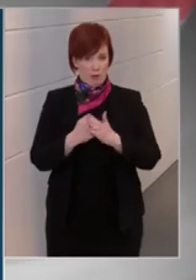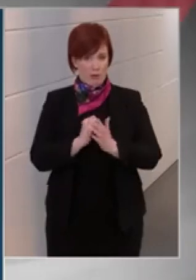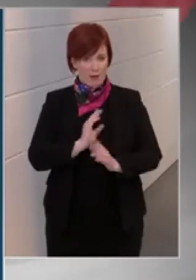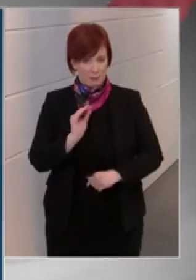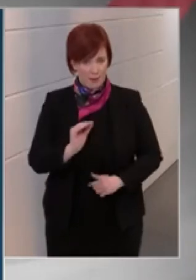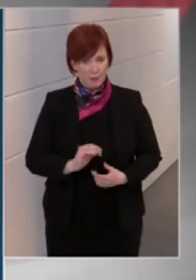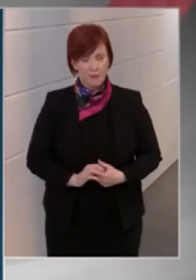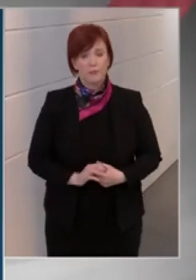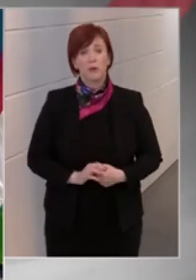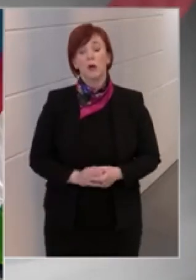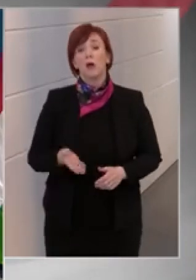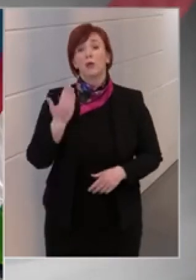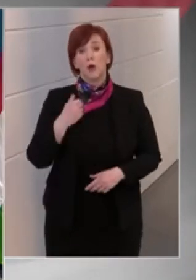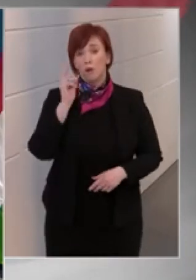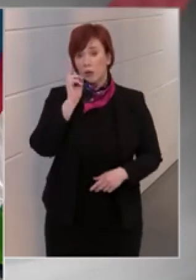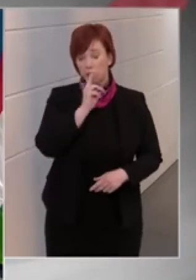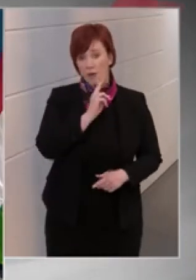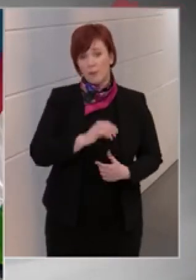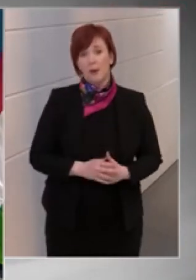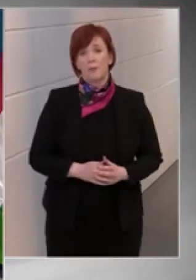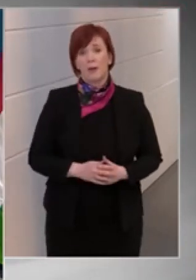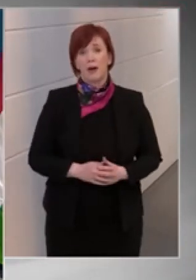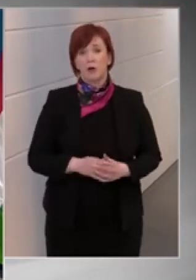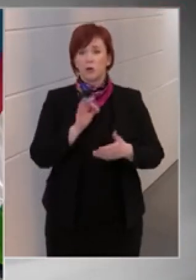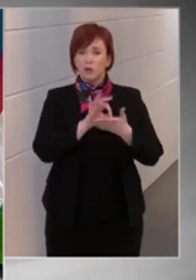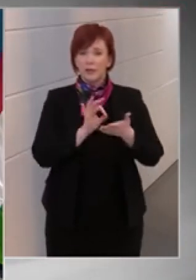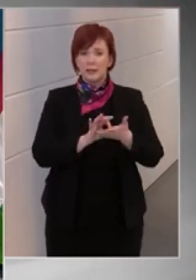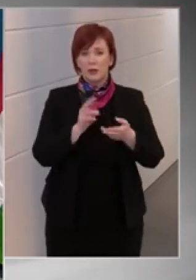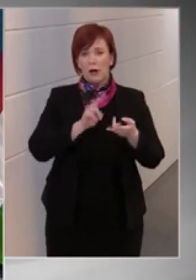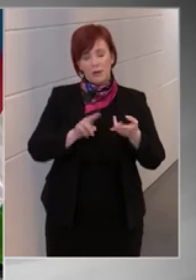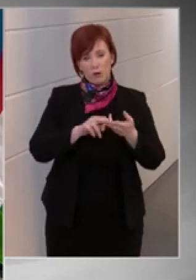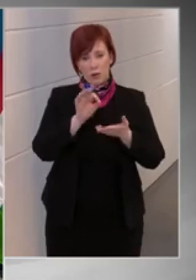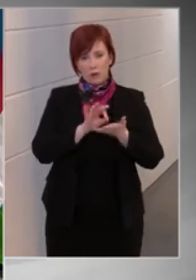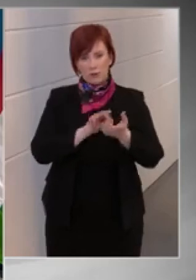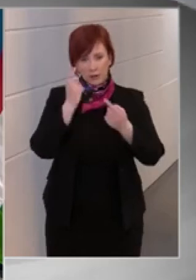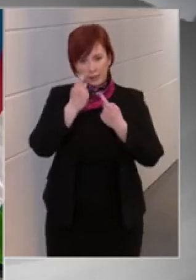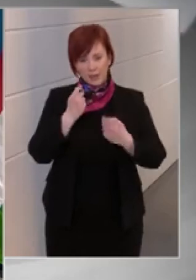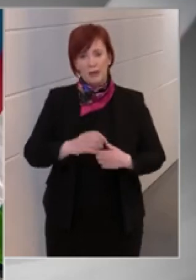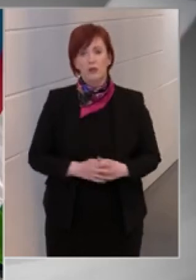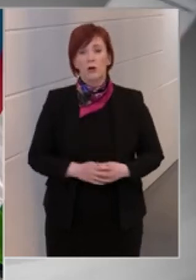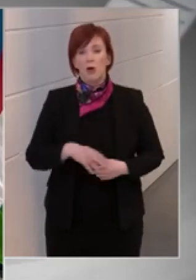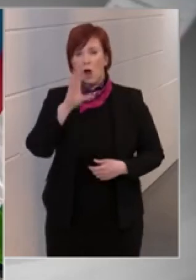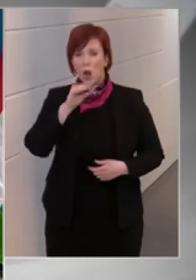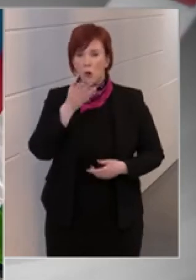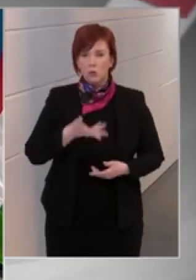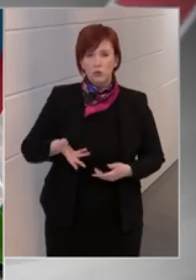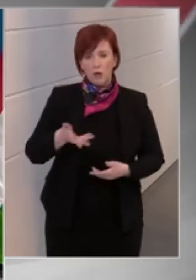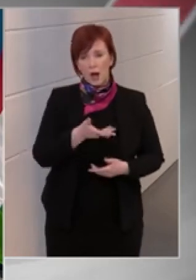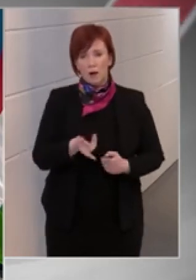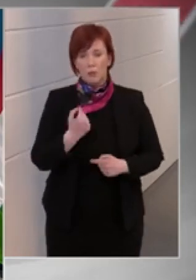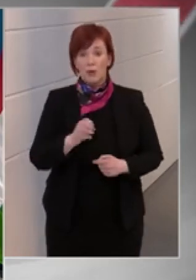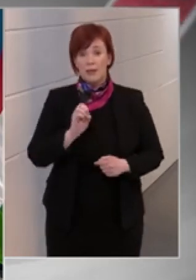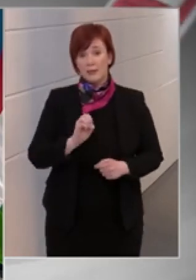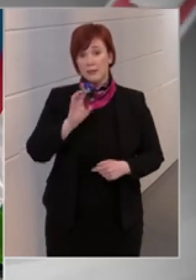Még tavaly novemberben a KSH adatai szerint, mint a lakosságnak, mint egy 15 százaléka